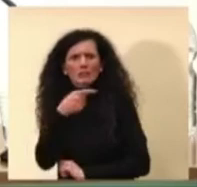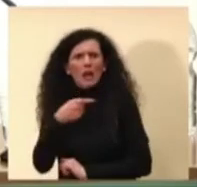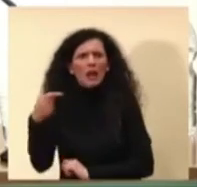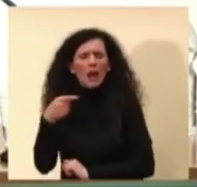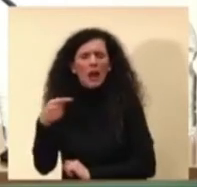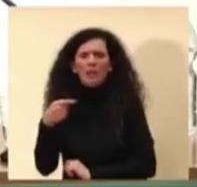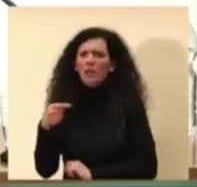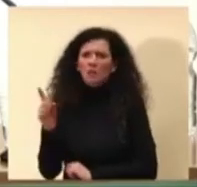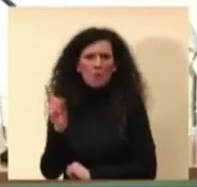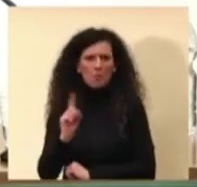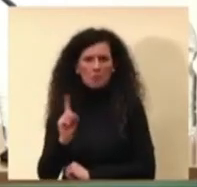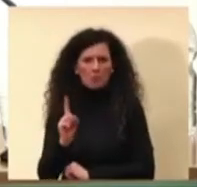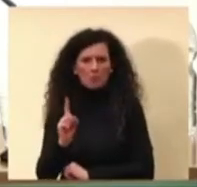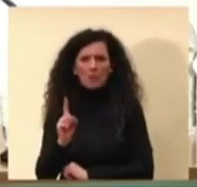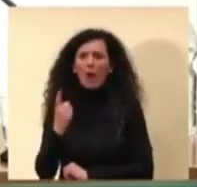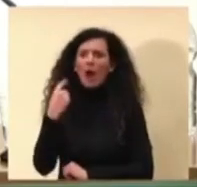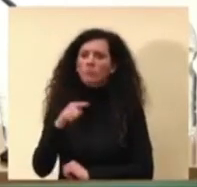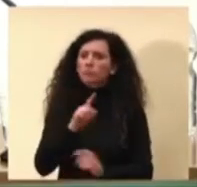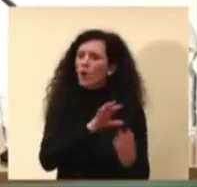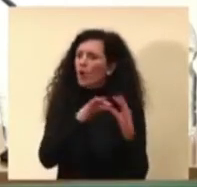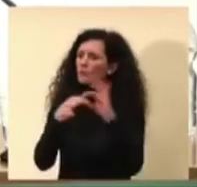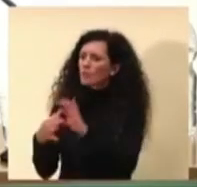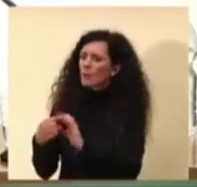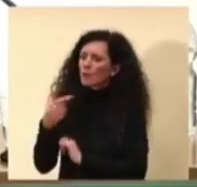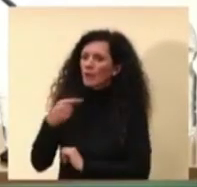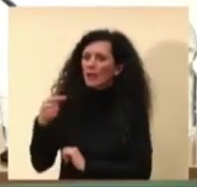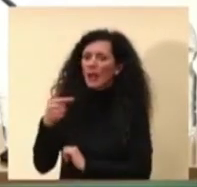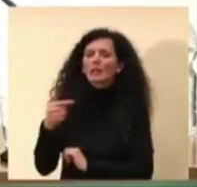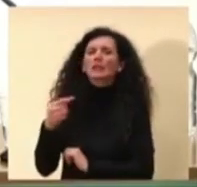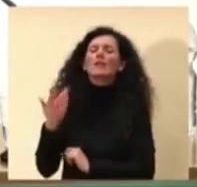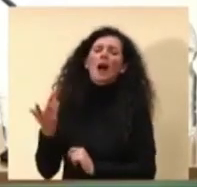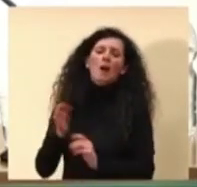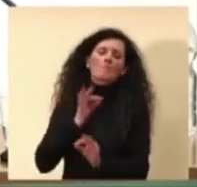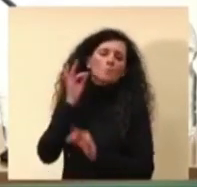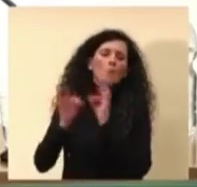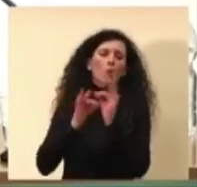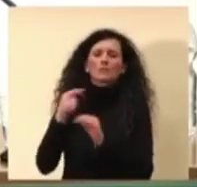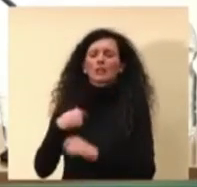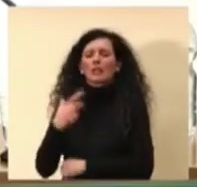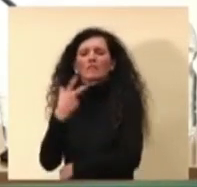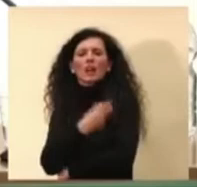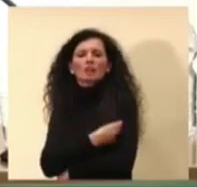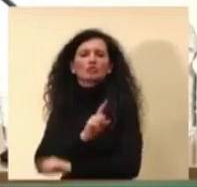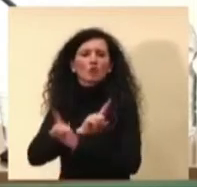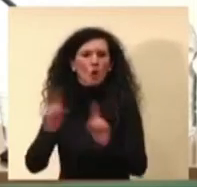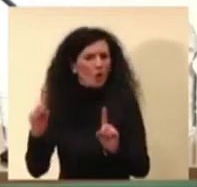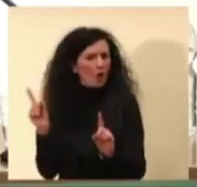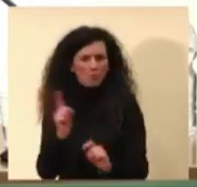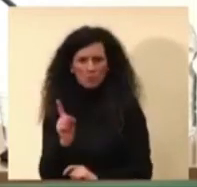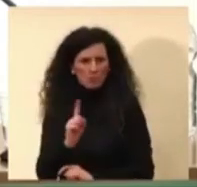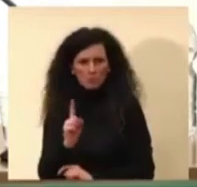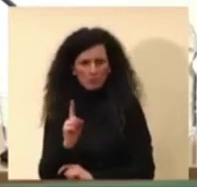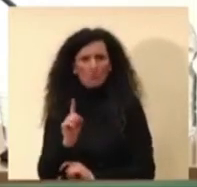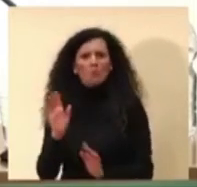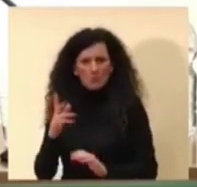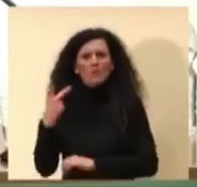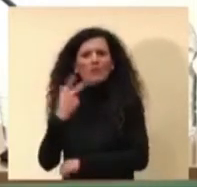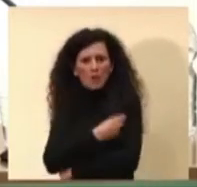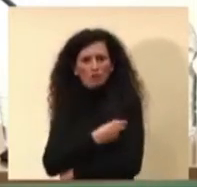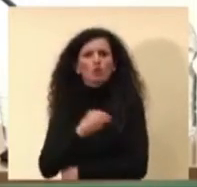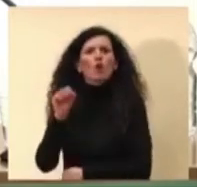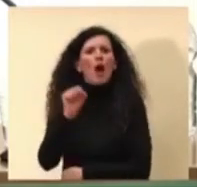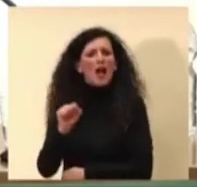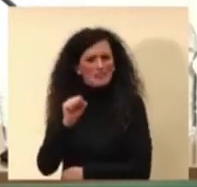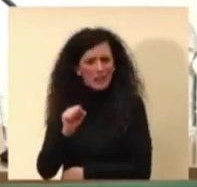considerare, anche in questa fascia di età, la somministrazione del vaccino di AstraZeneca. Quindi